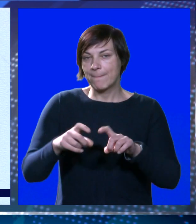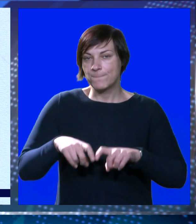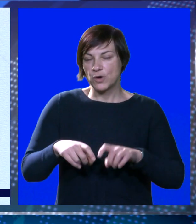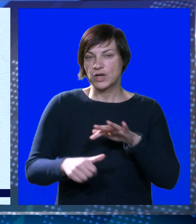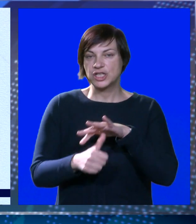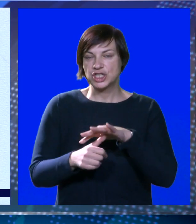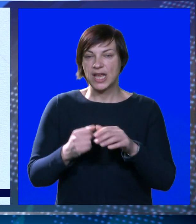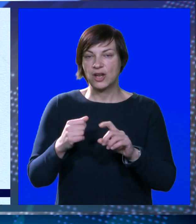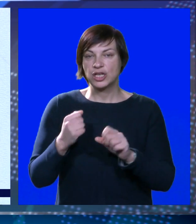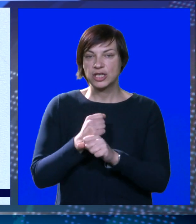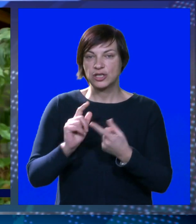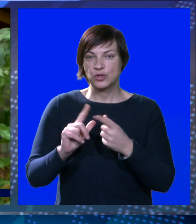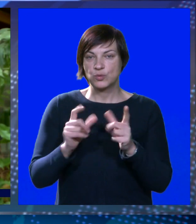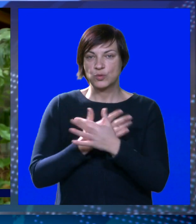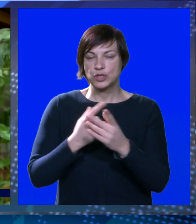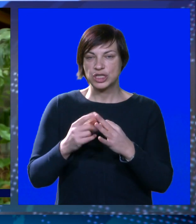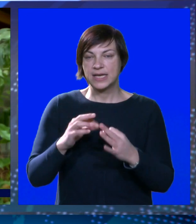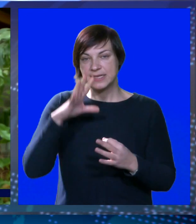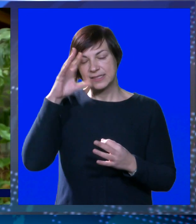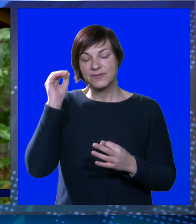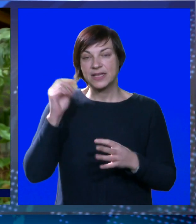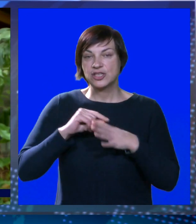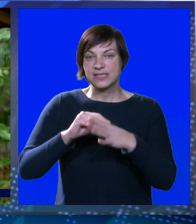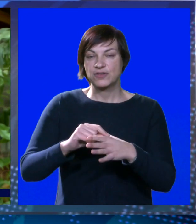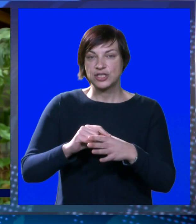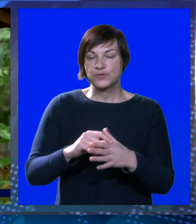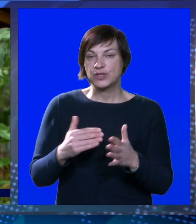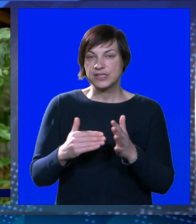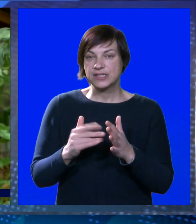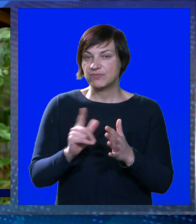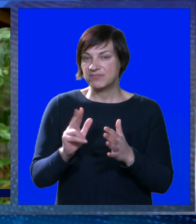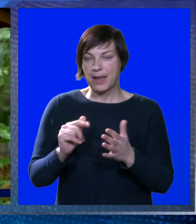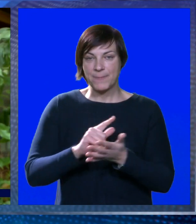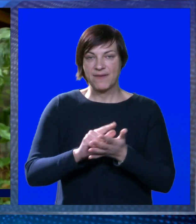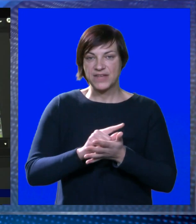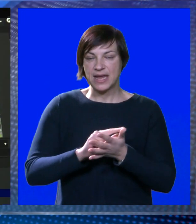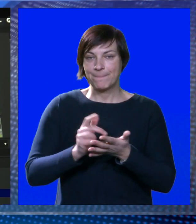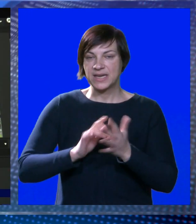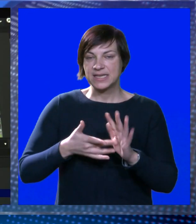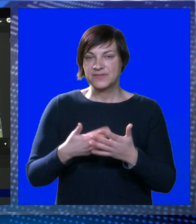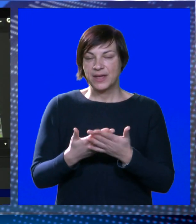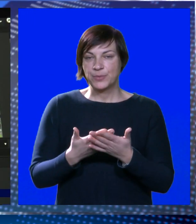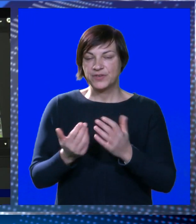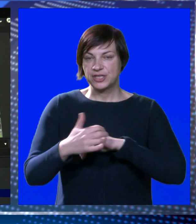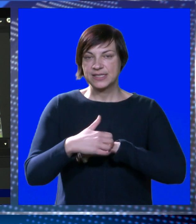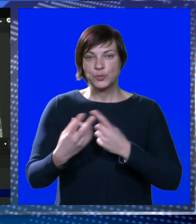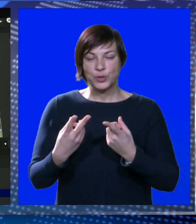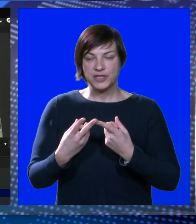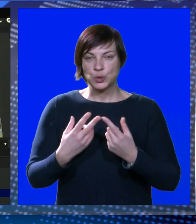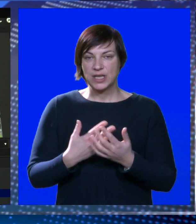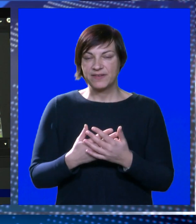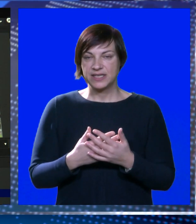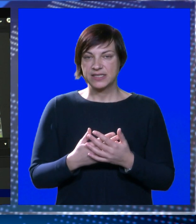pobukao se s čela gradskog kotara Gruž jer je shvatio kako za vodeću funkciju ipak nema vremena. Sve je potvrdio i za Dubrovačku